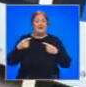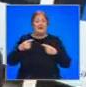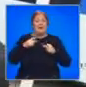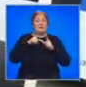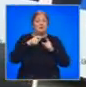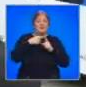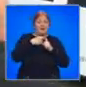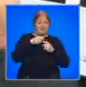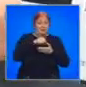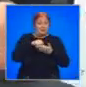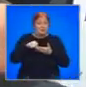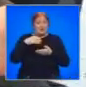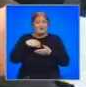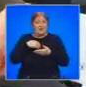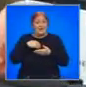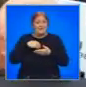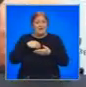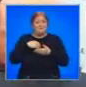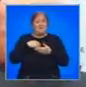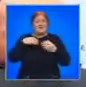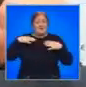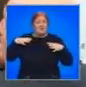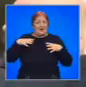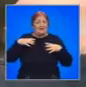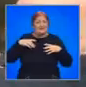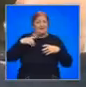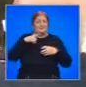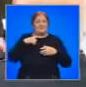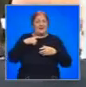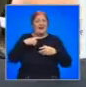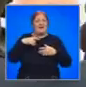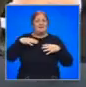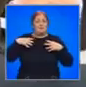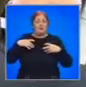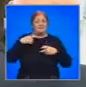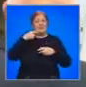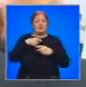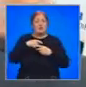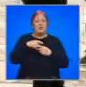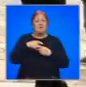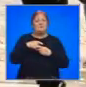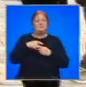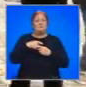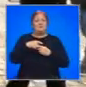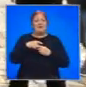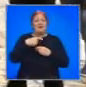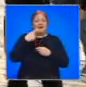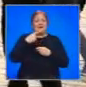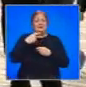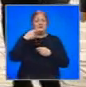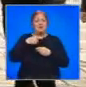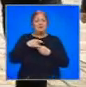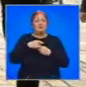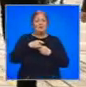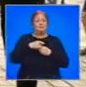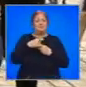Мустафа Карадая подчерта, че има криза на демокрацията, затова е ред на модерната демокрация. Щом в Европа не те питат коя ти е родината, какъв ти